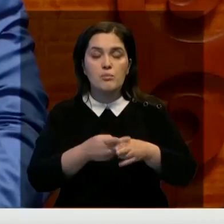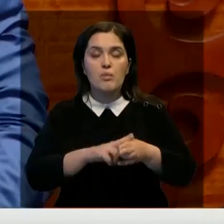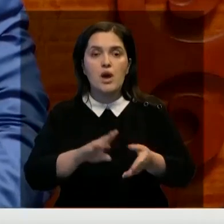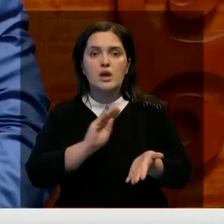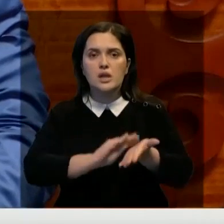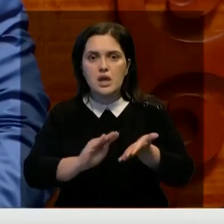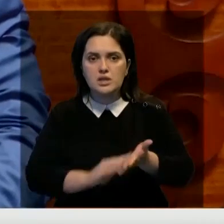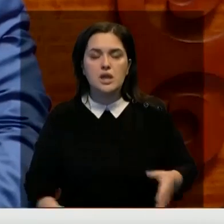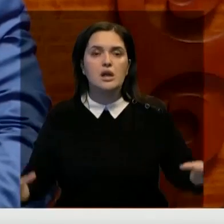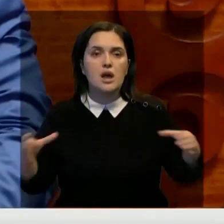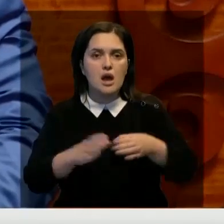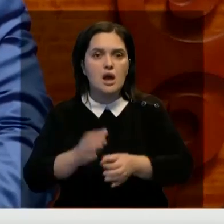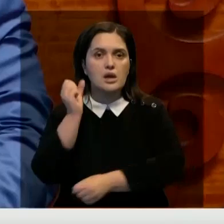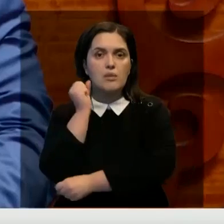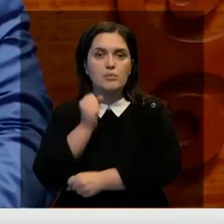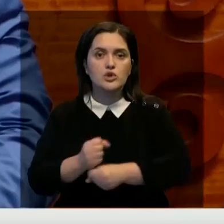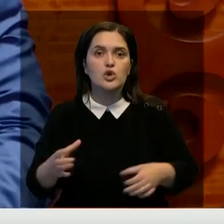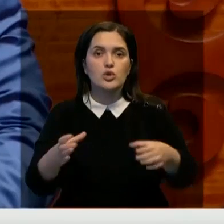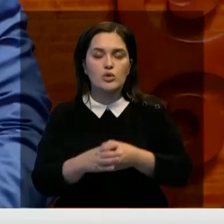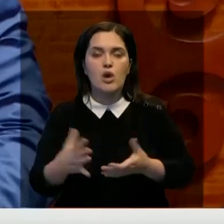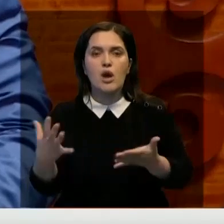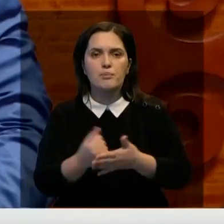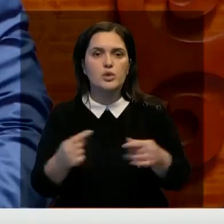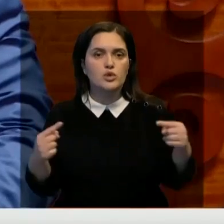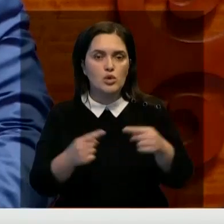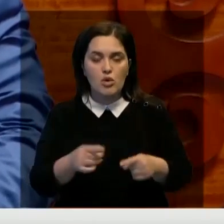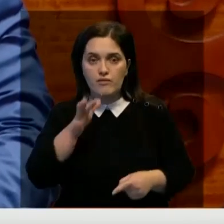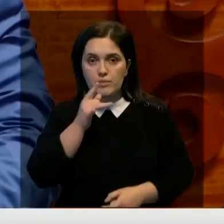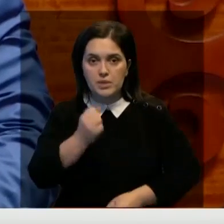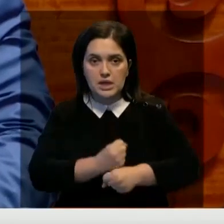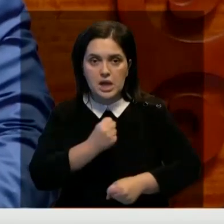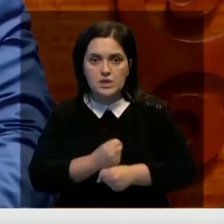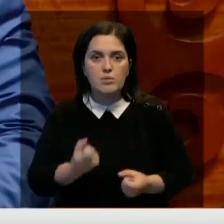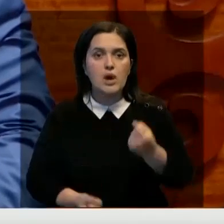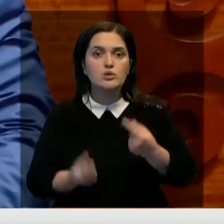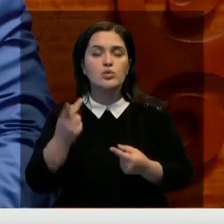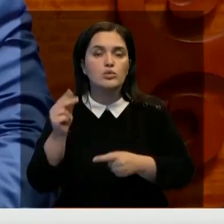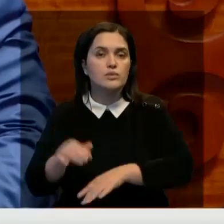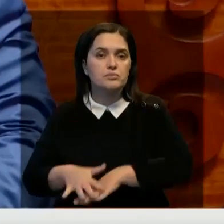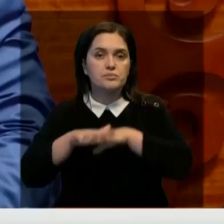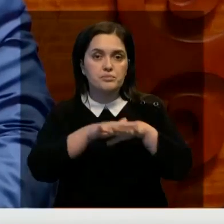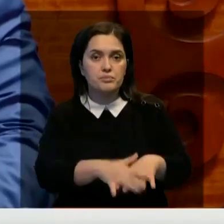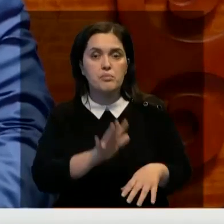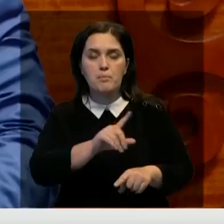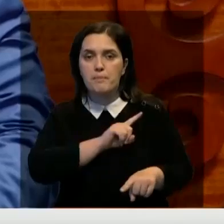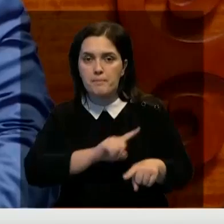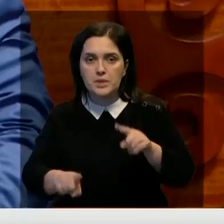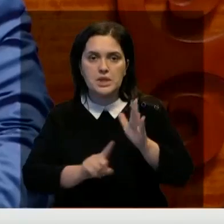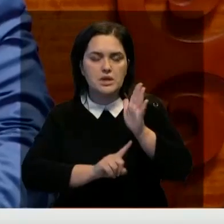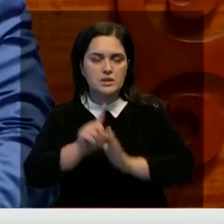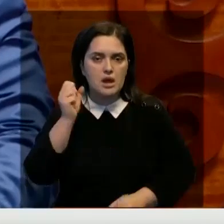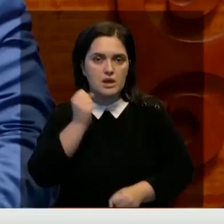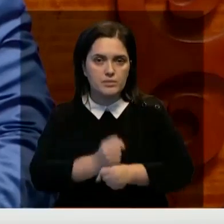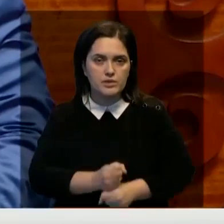коллегию, сформировать рабочие группы, определить конкретные сроки и разработать источники финансирования, а затем оперативно приступить к